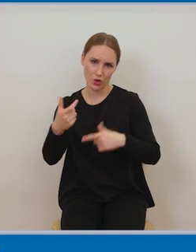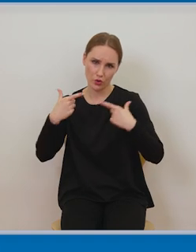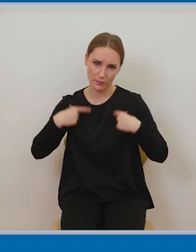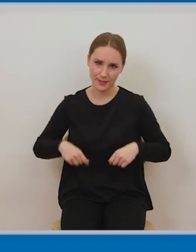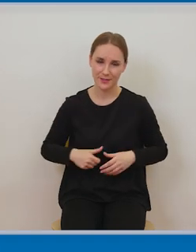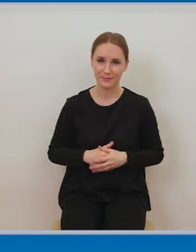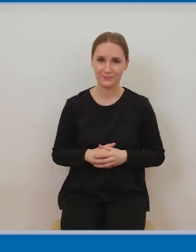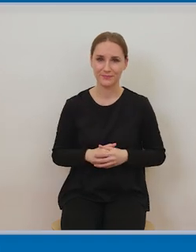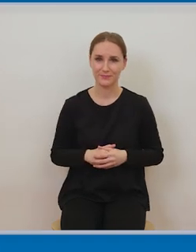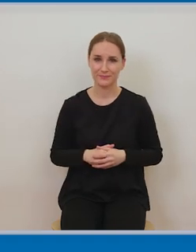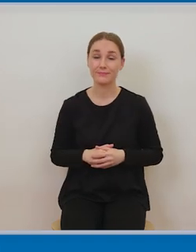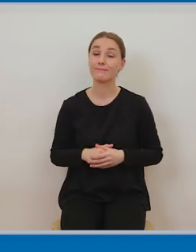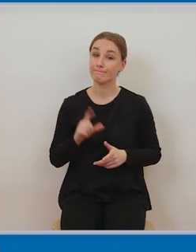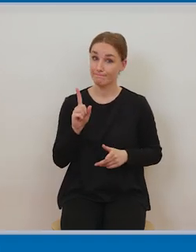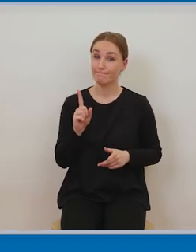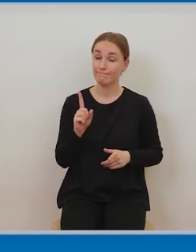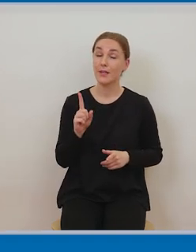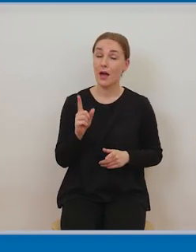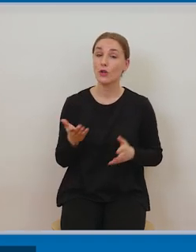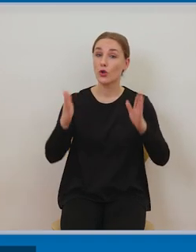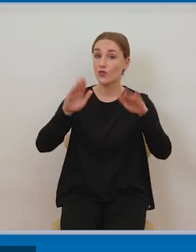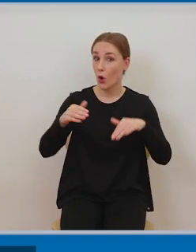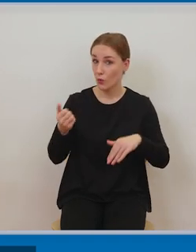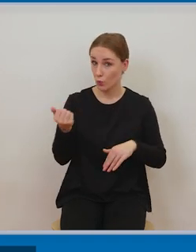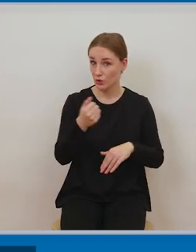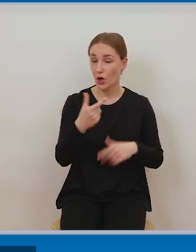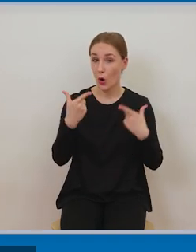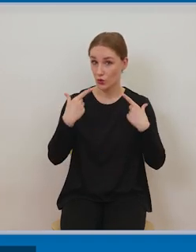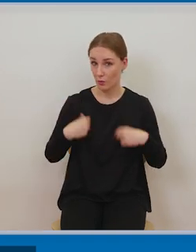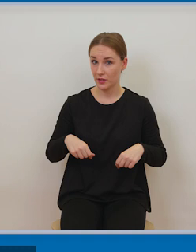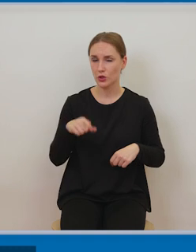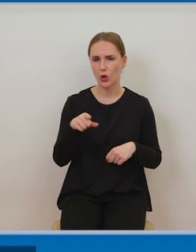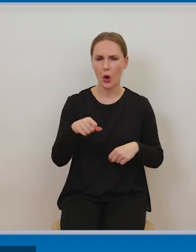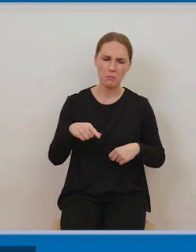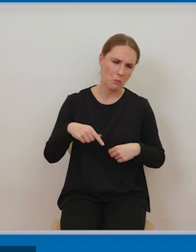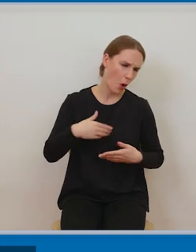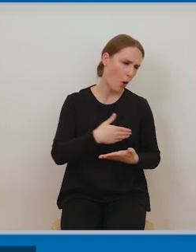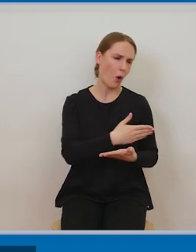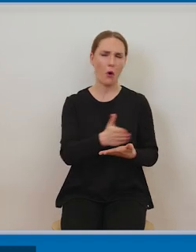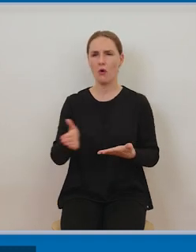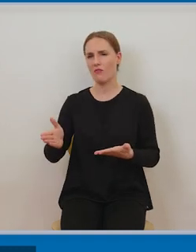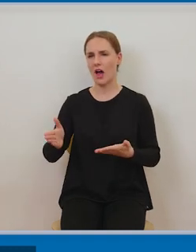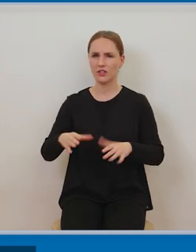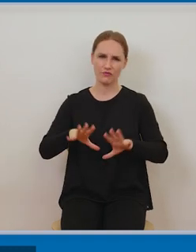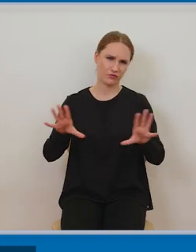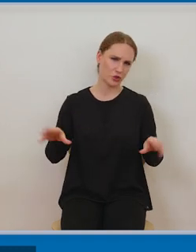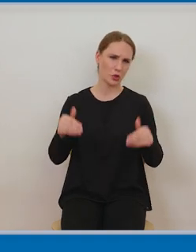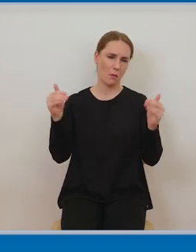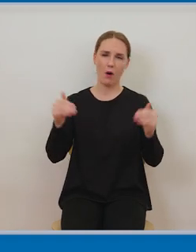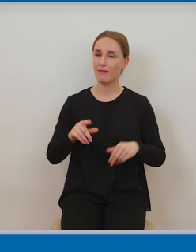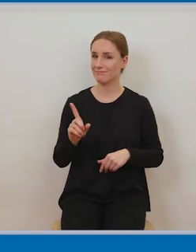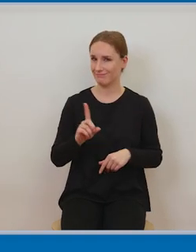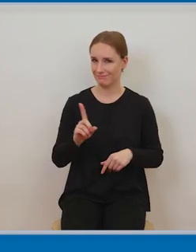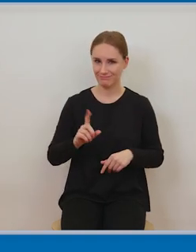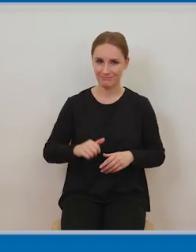i tutaj mamy pewne istotne wyłączenia wyraźne wyłączenia ustawowe i te wyłączenia dotyczą trzech kategorii utworów